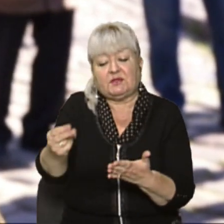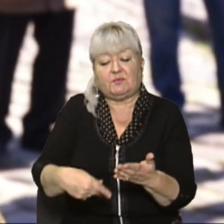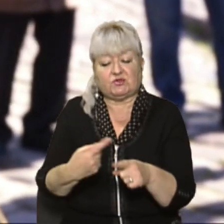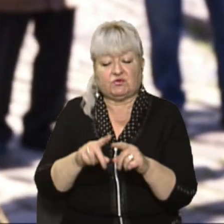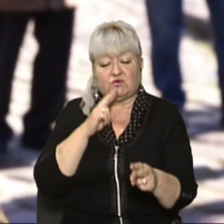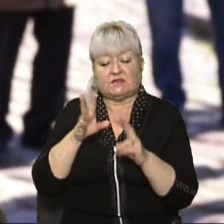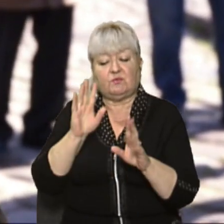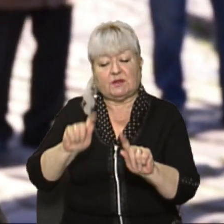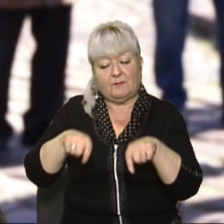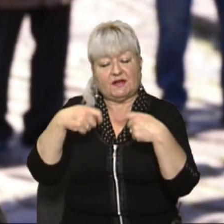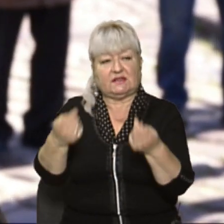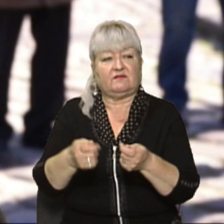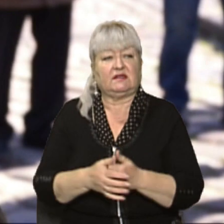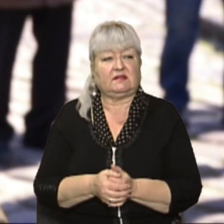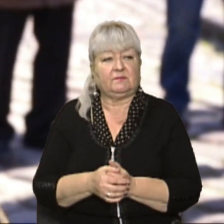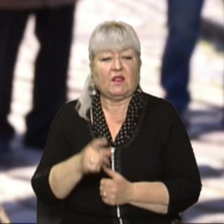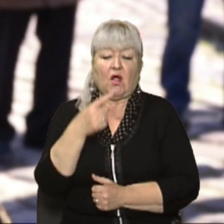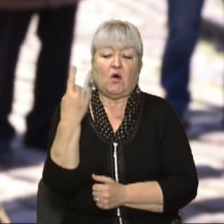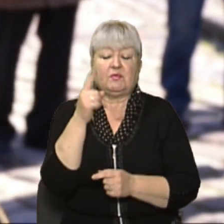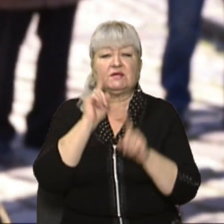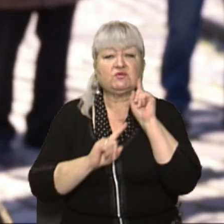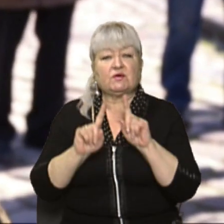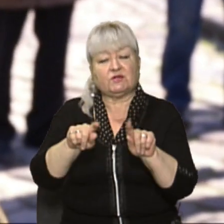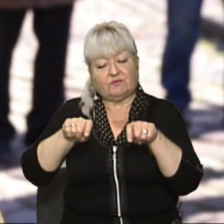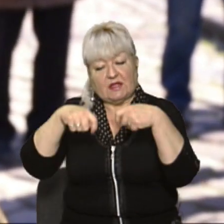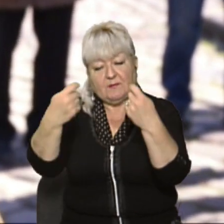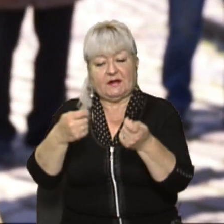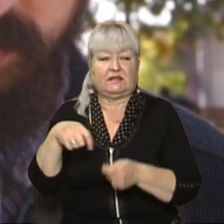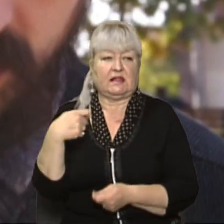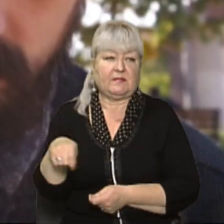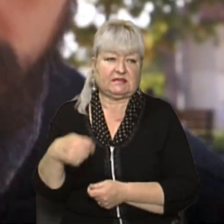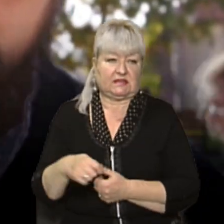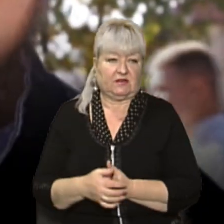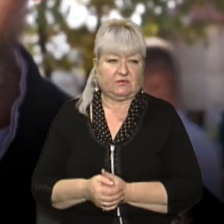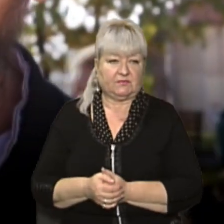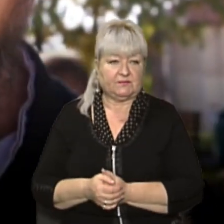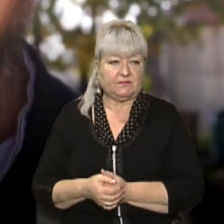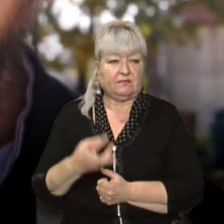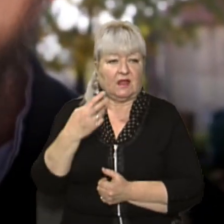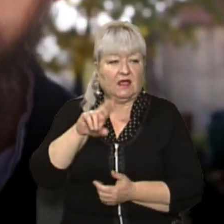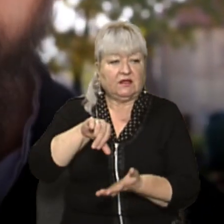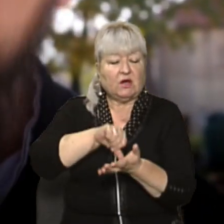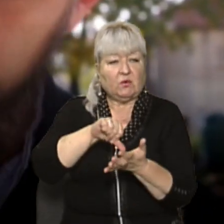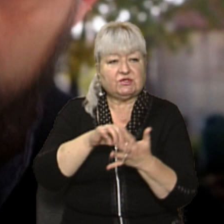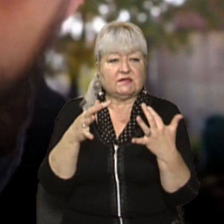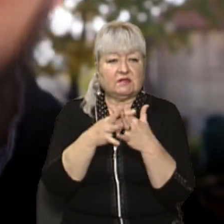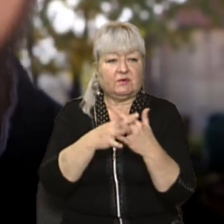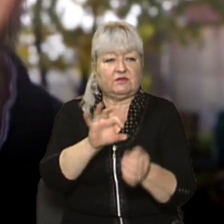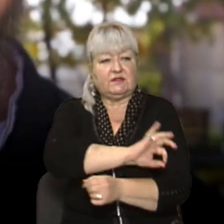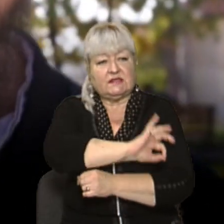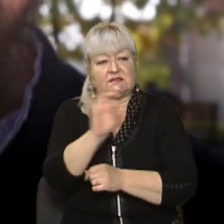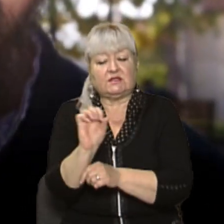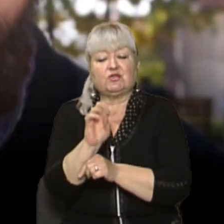і ми її будемо передавати в обласну раду, щоб вони передали її президенту. Я учасник бойових дій на Сході 2014